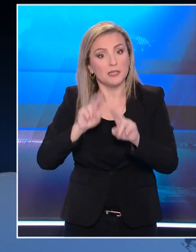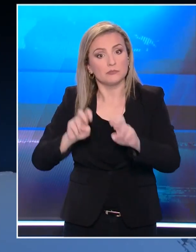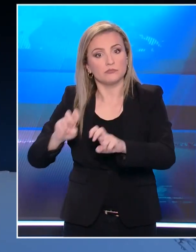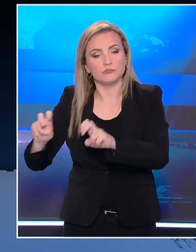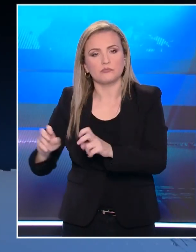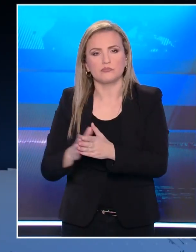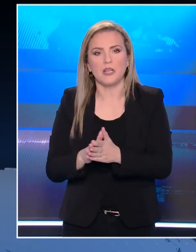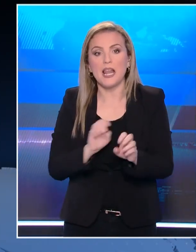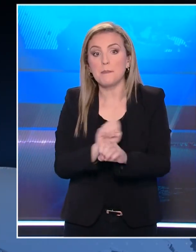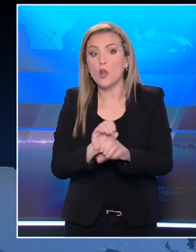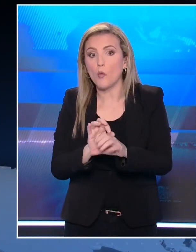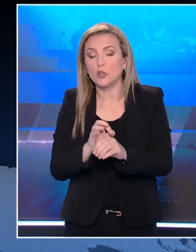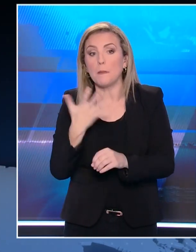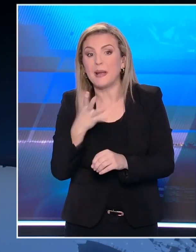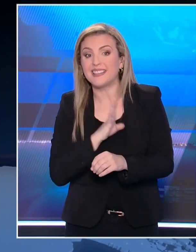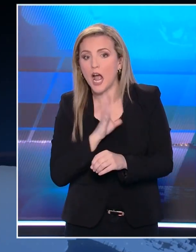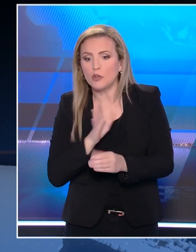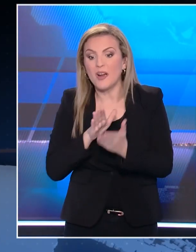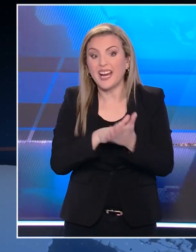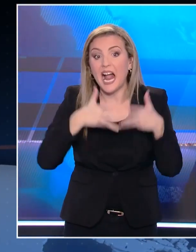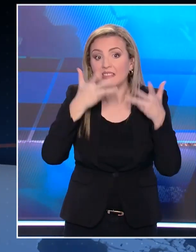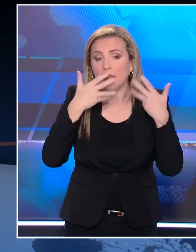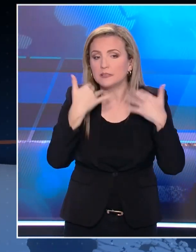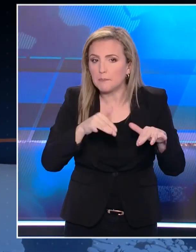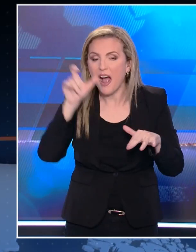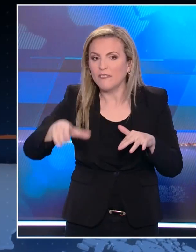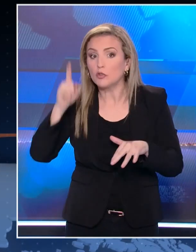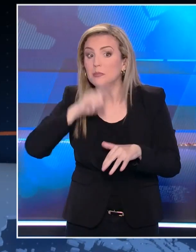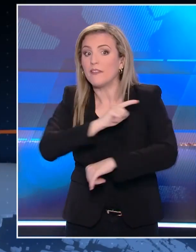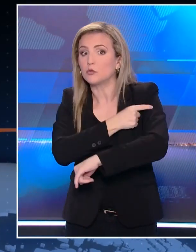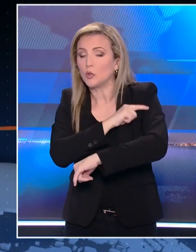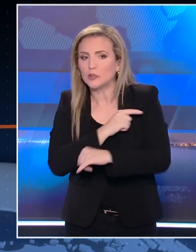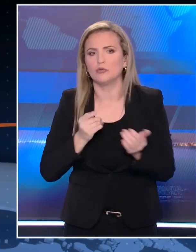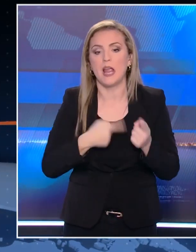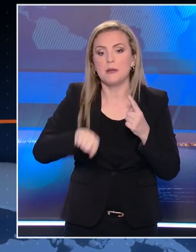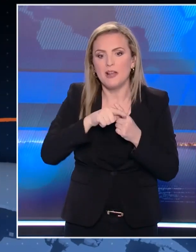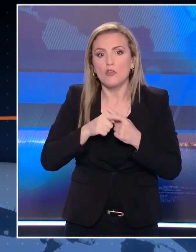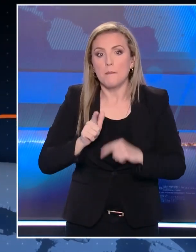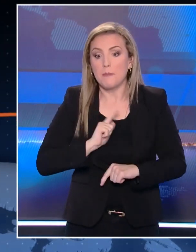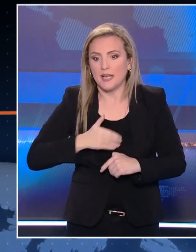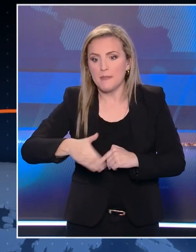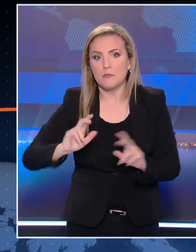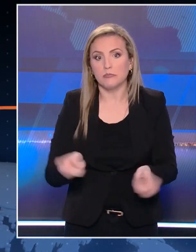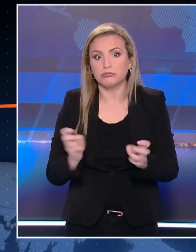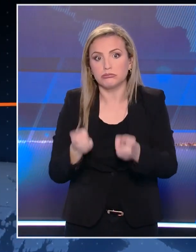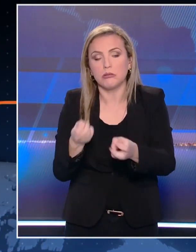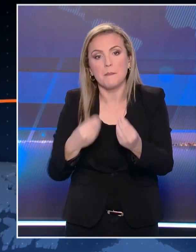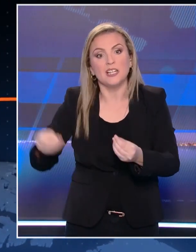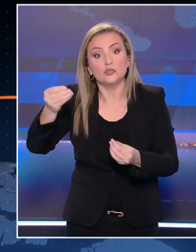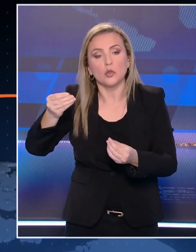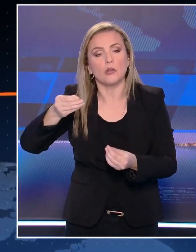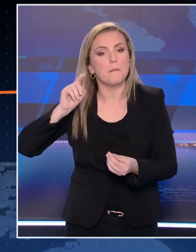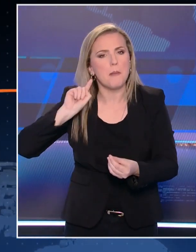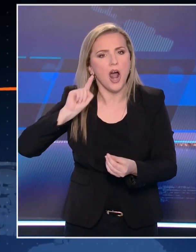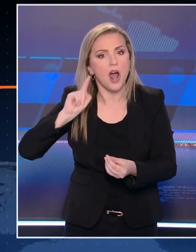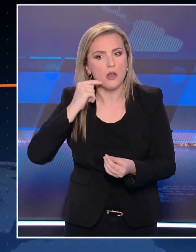Σύμφωνα με πληροφορίες, ακόμη πέντε άτομα έχουν καταθέσει στις αρχές για τον ψευτογιατρό, ενώ ο φάκελος με τις καταγγελίες σε βάρος του είναι πολύ πιθανό να μεγαλώσει ακόμη